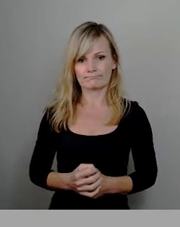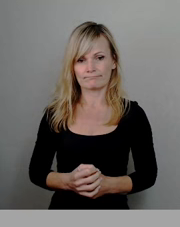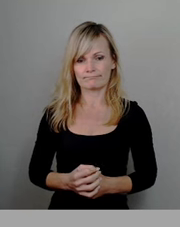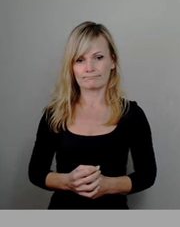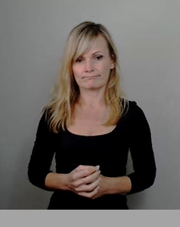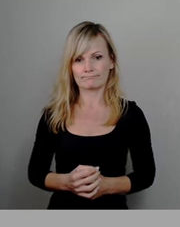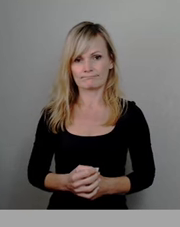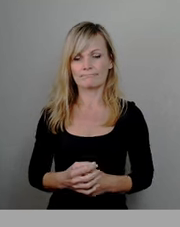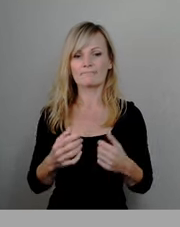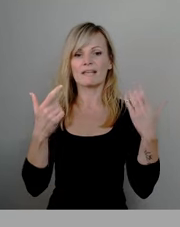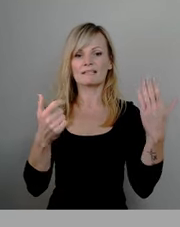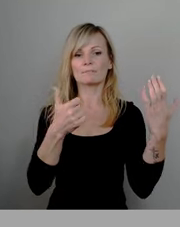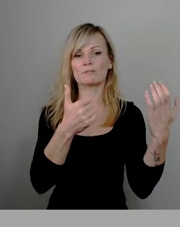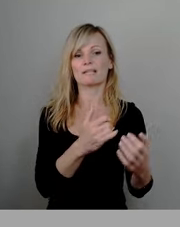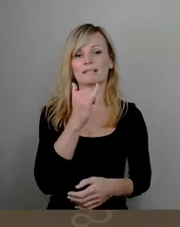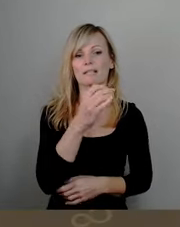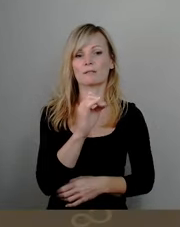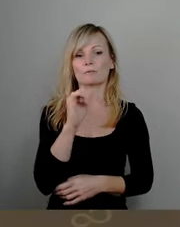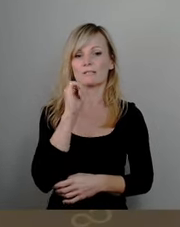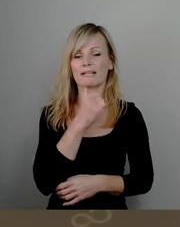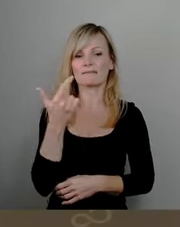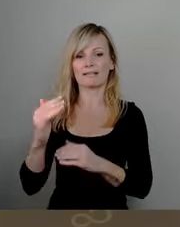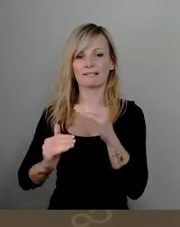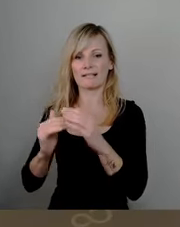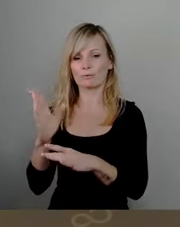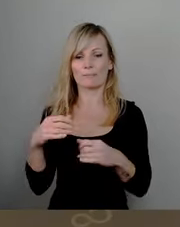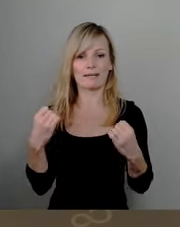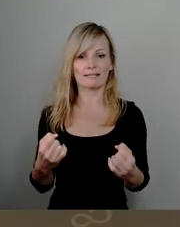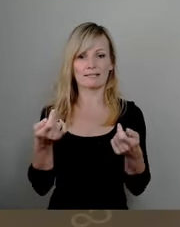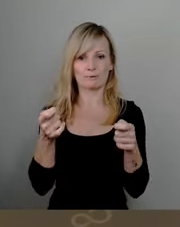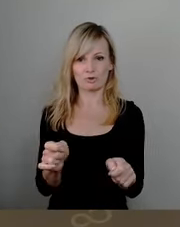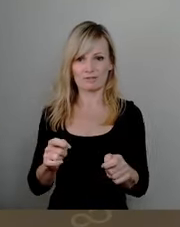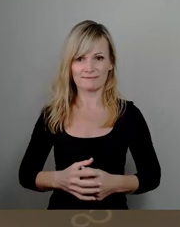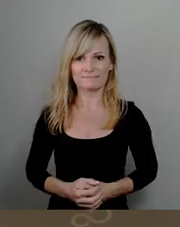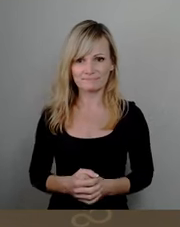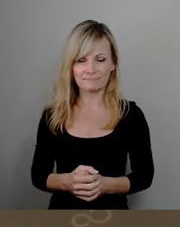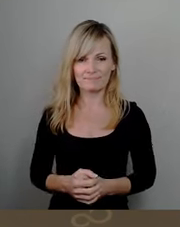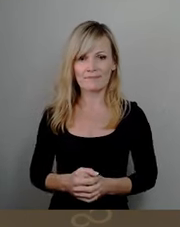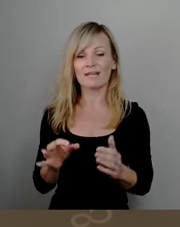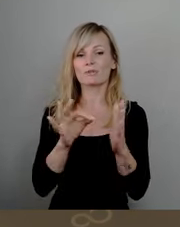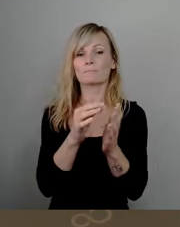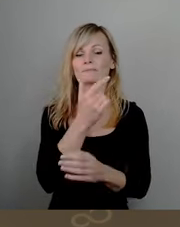67 Ja, 0, 9, 2 Enthaltungen so mehrheitlich beschlossen. Wir gehen weiter in den 22.